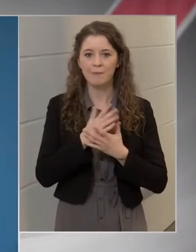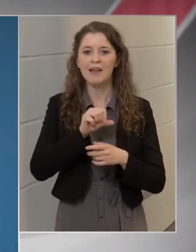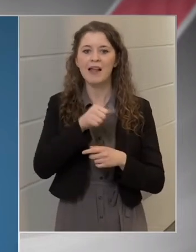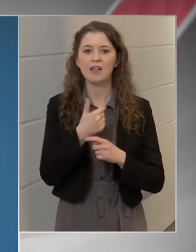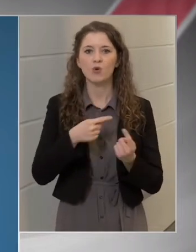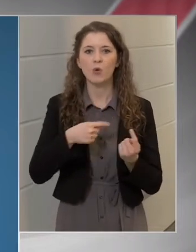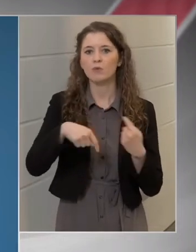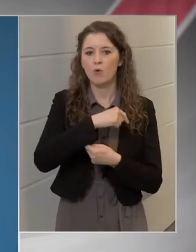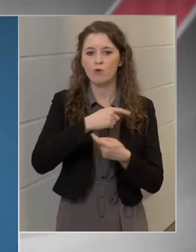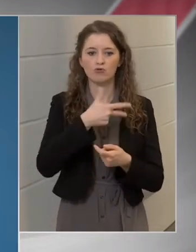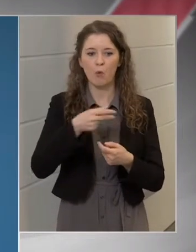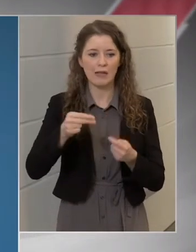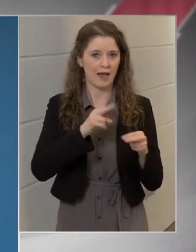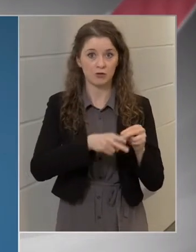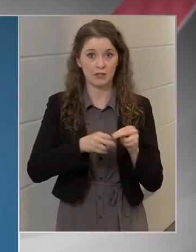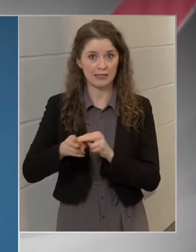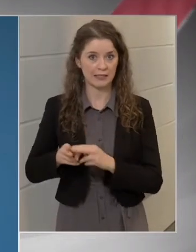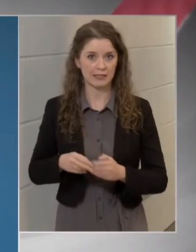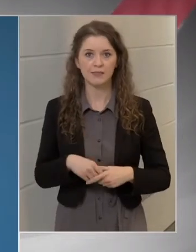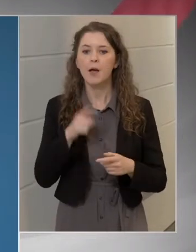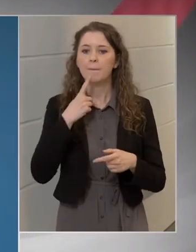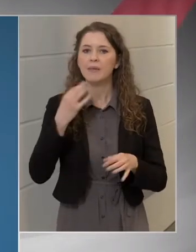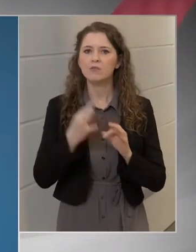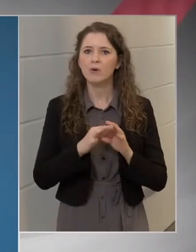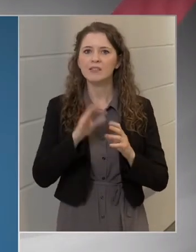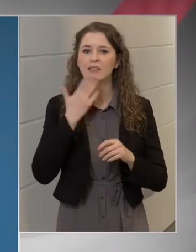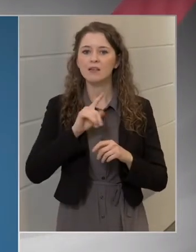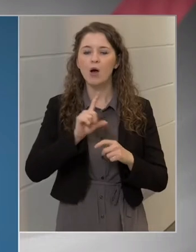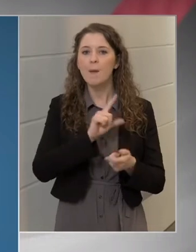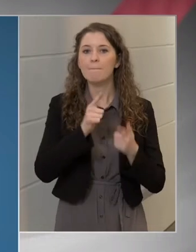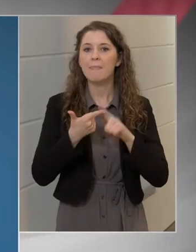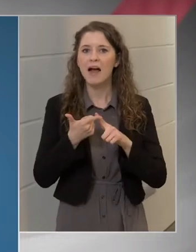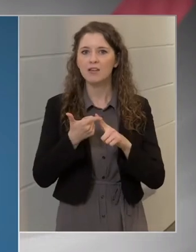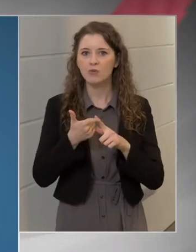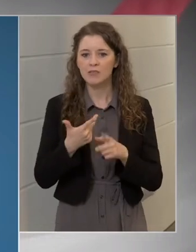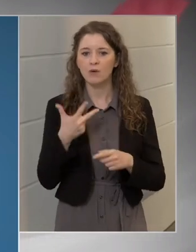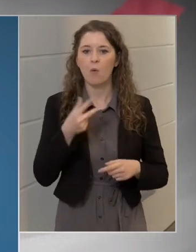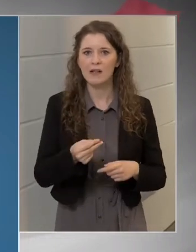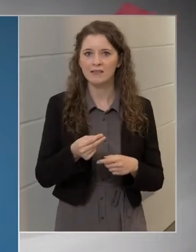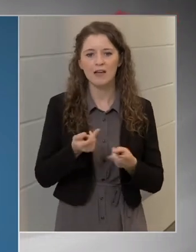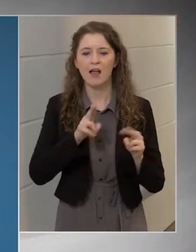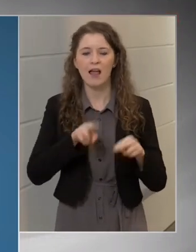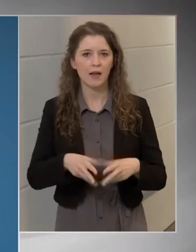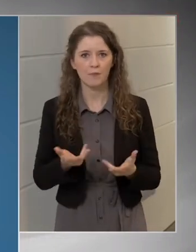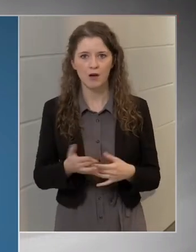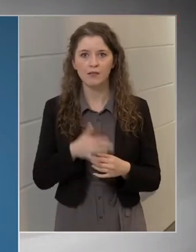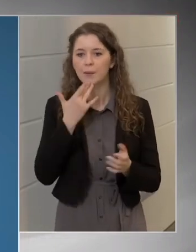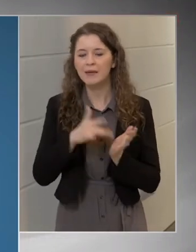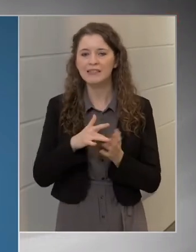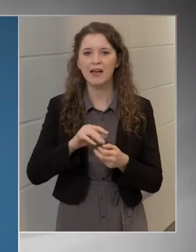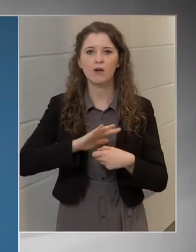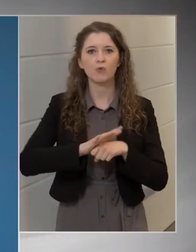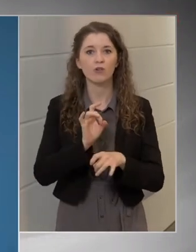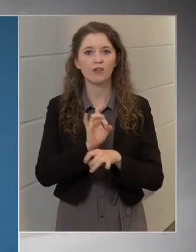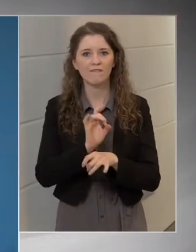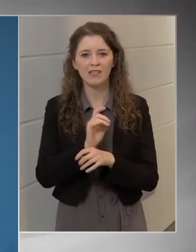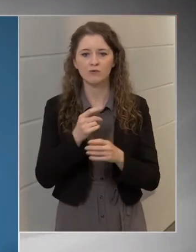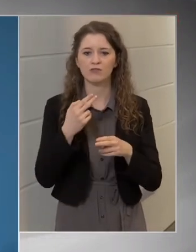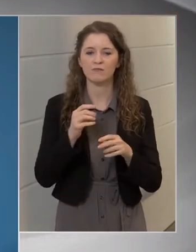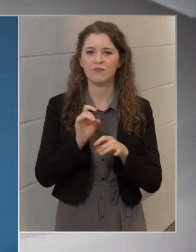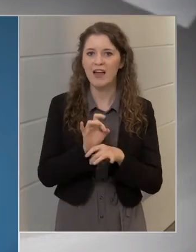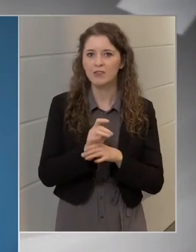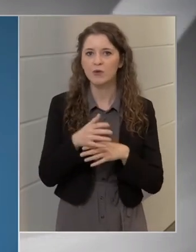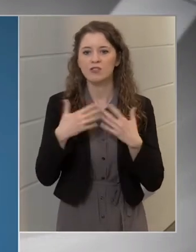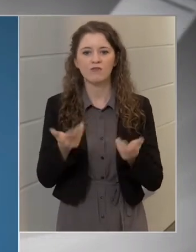oltások. Mi történik akkor, ha a második oltás valamilyen okból elmarad? Például covidfertőzés vagy más megbetegedés